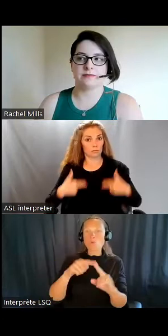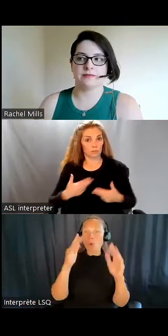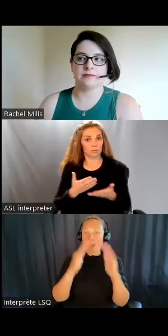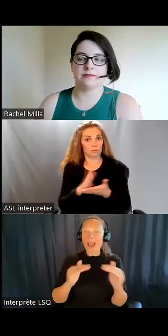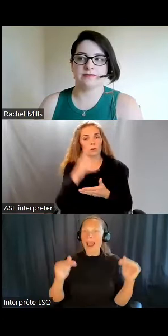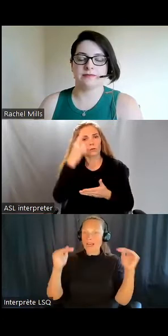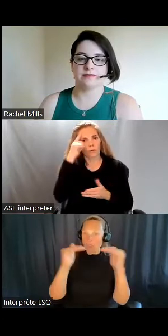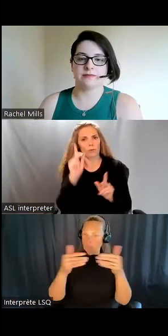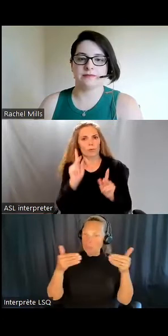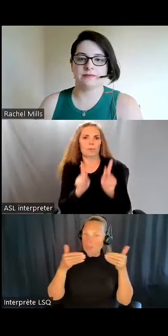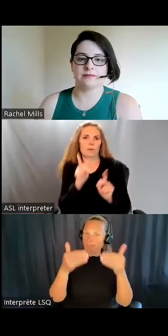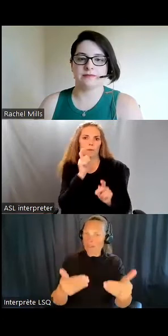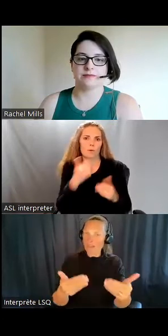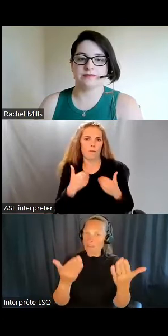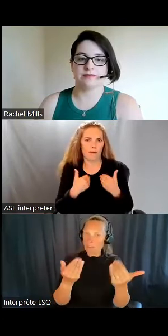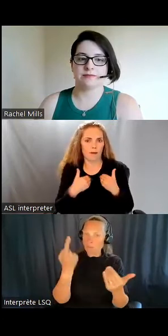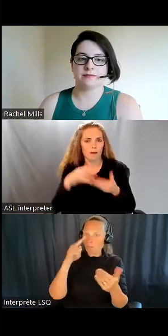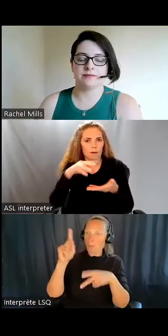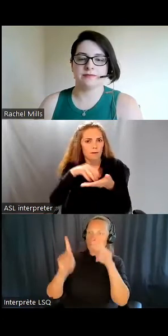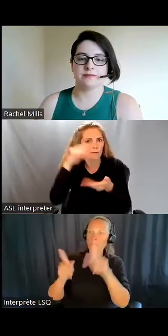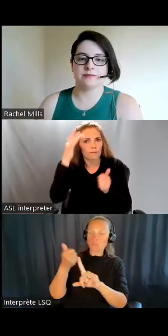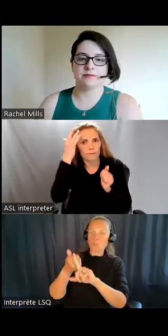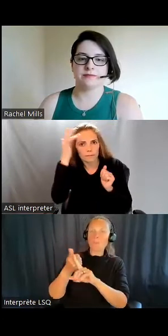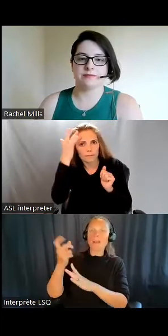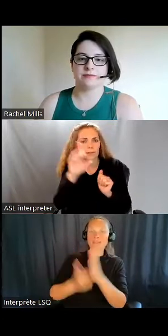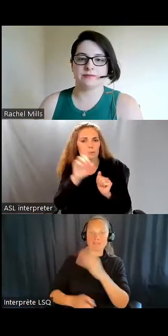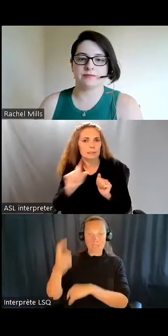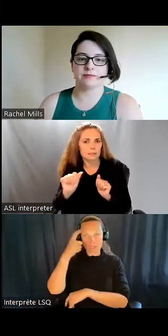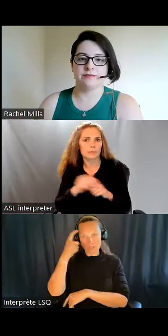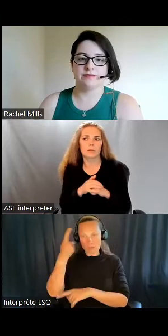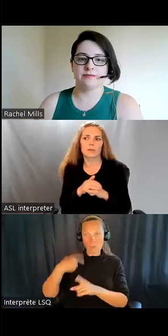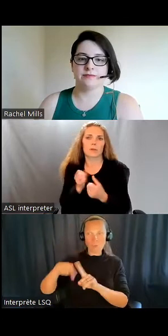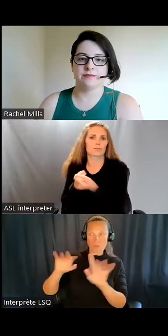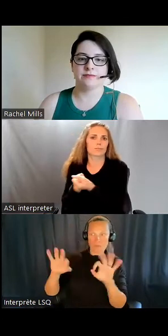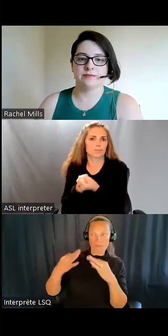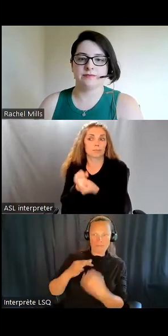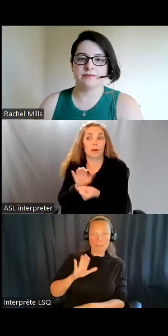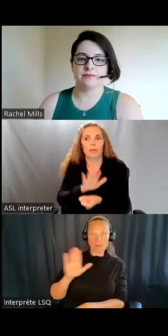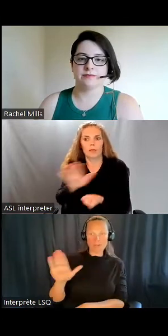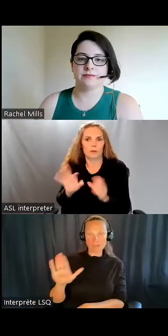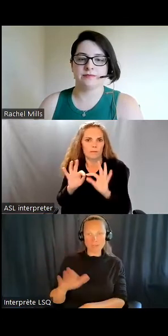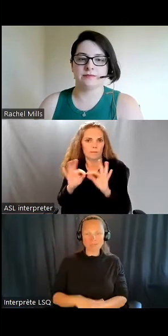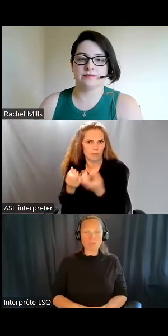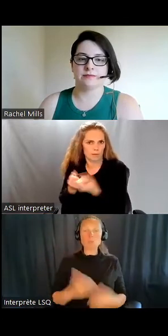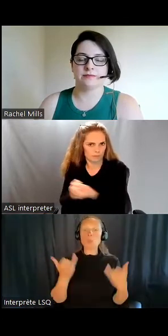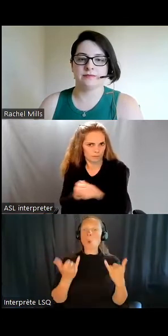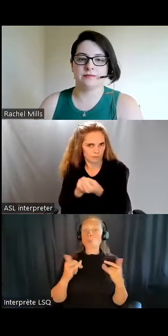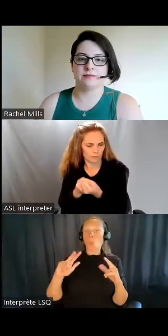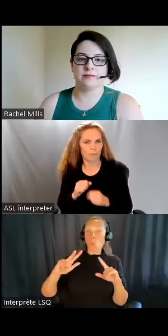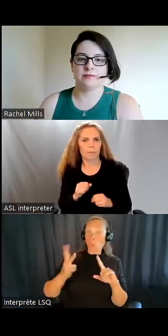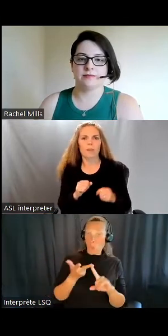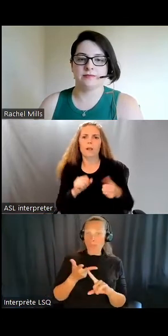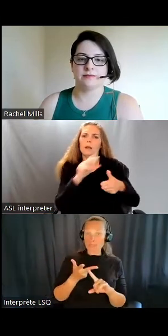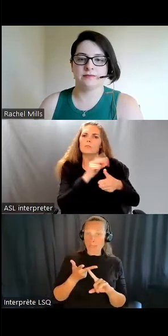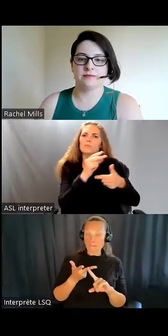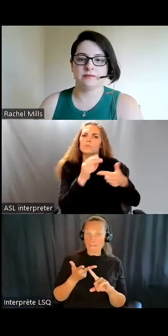des personnes ayant une déficience intellectuelle et de leur famille. L'événement d'aujourd'hui est le troisième d'une série en